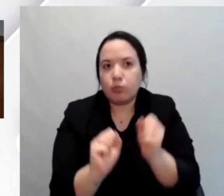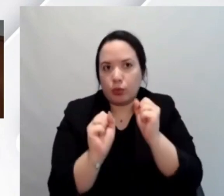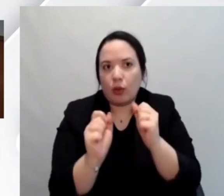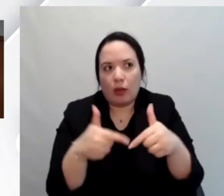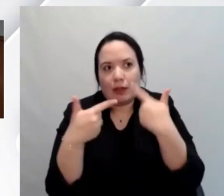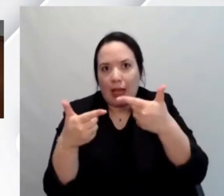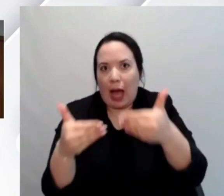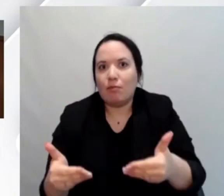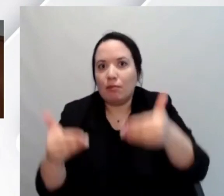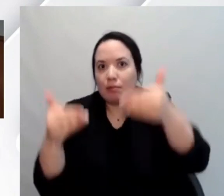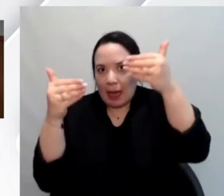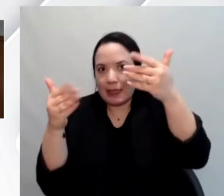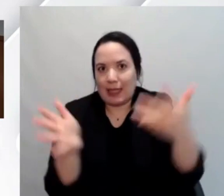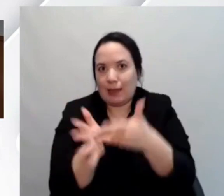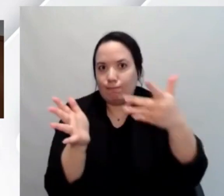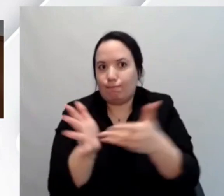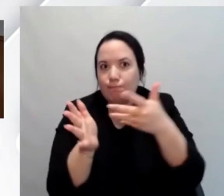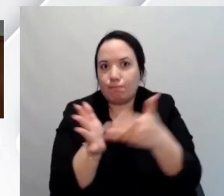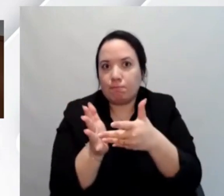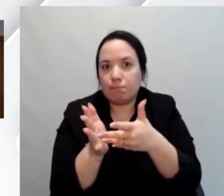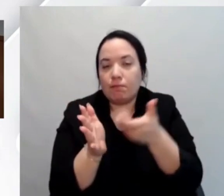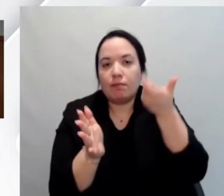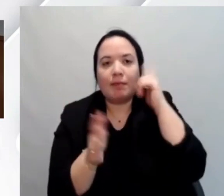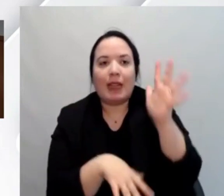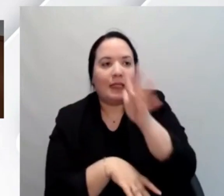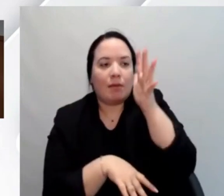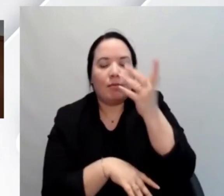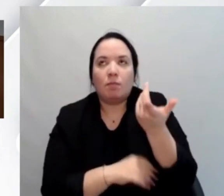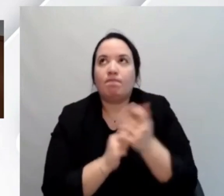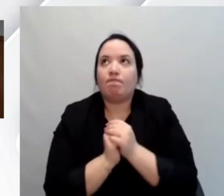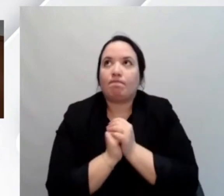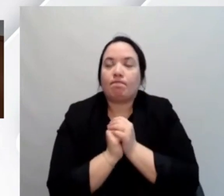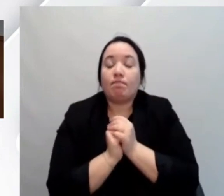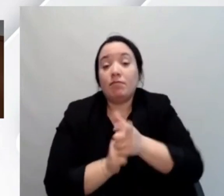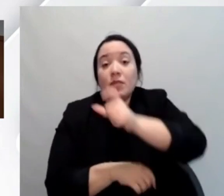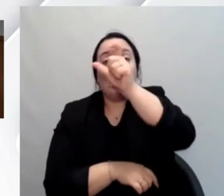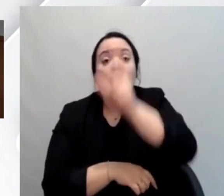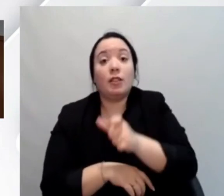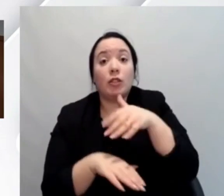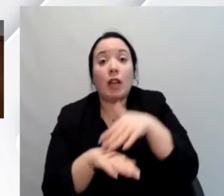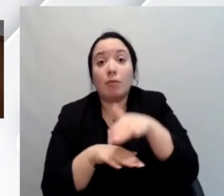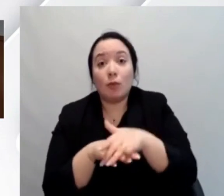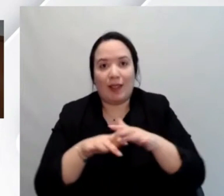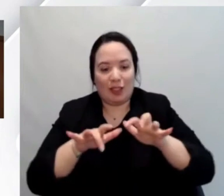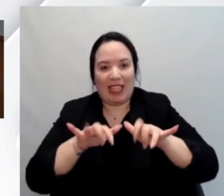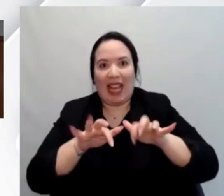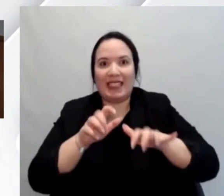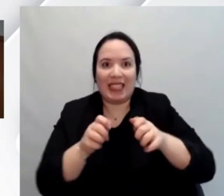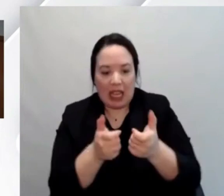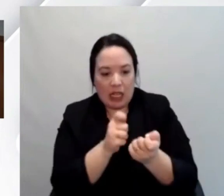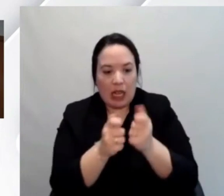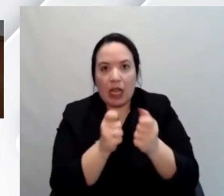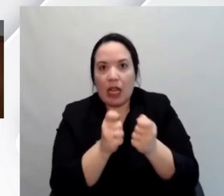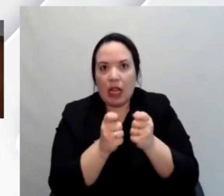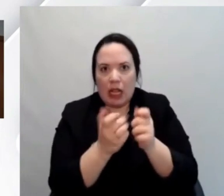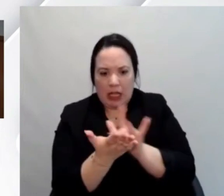barriere, delle difficoltà all'utilizzo ad esempio da una persona che è abituata ad usare una tastiera e che quindi si